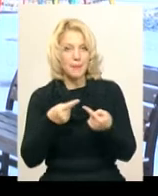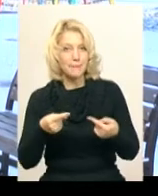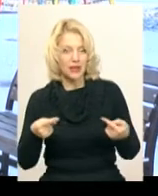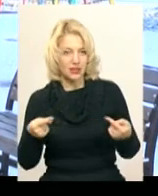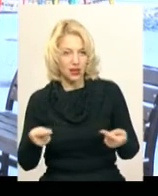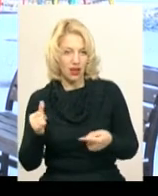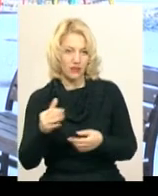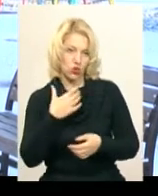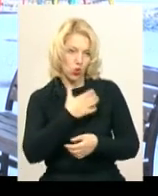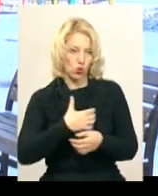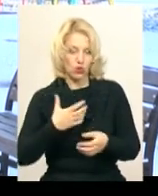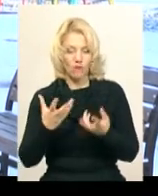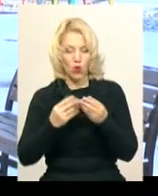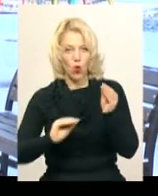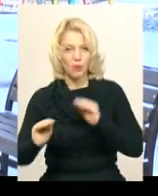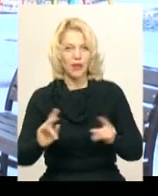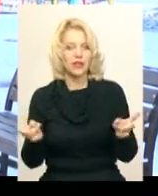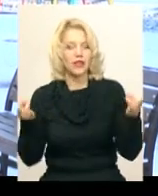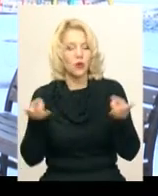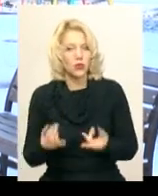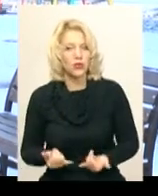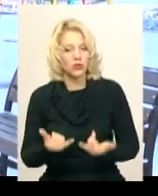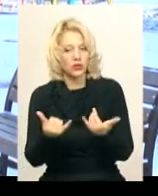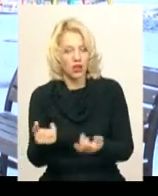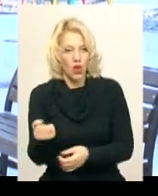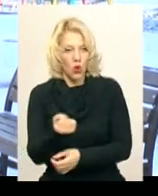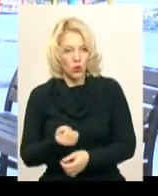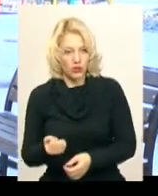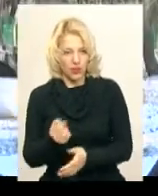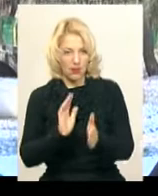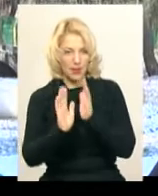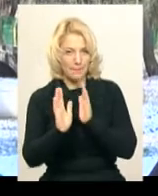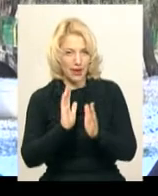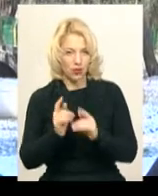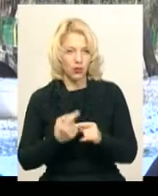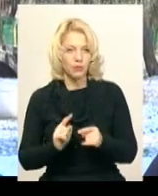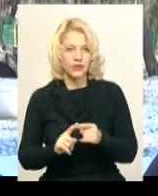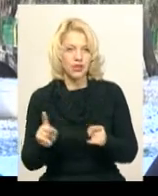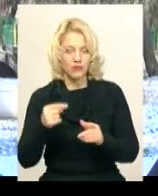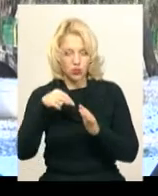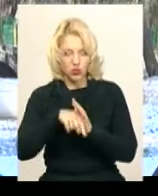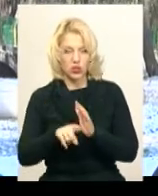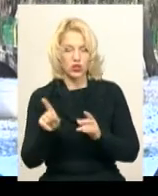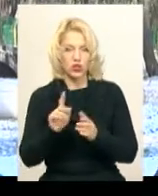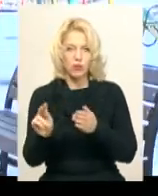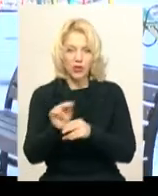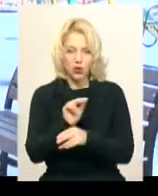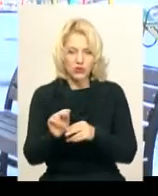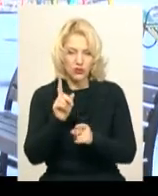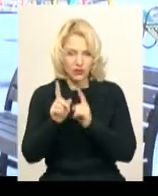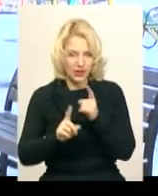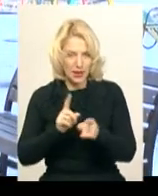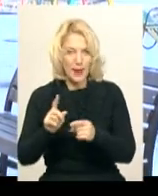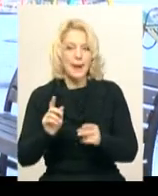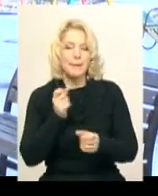основного обладнання, яке необхідне для утримання парку. Це, що почнути реконструювати парк, є добрим, так як